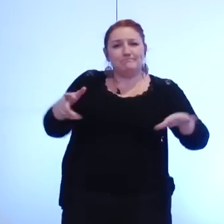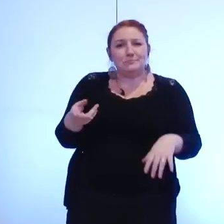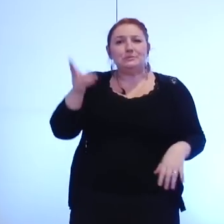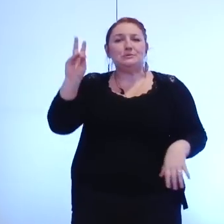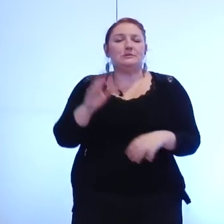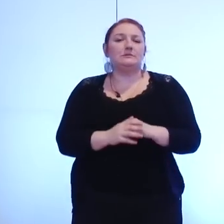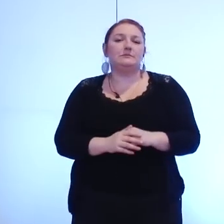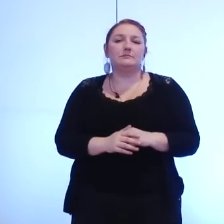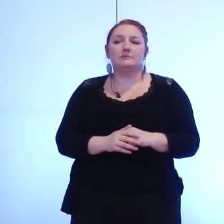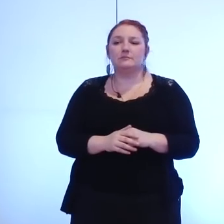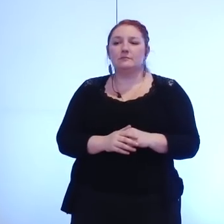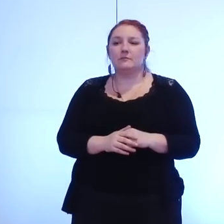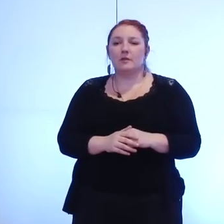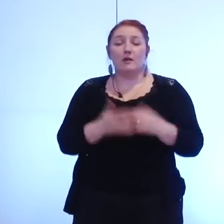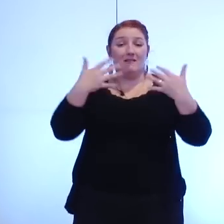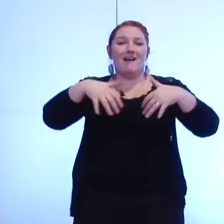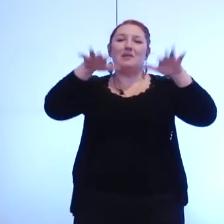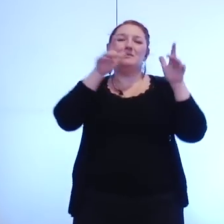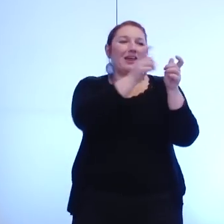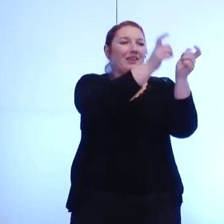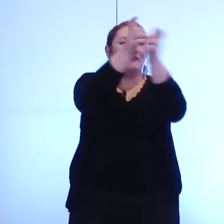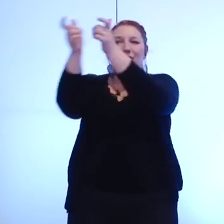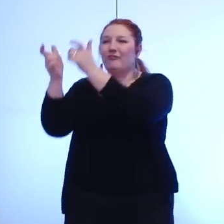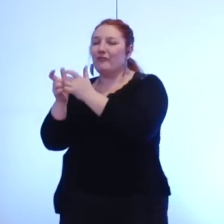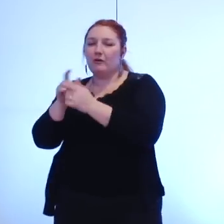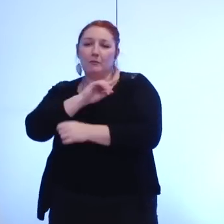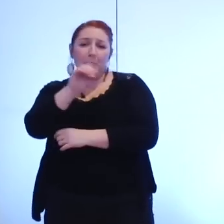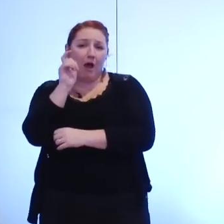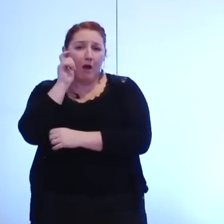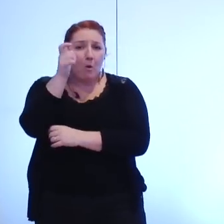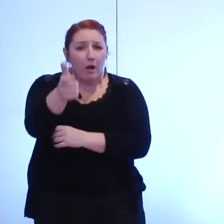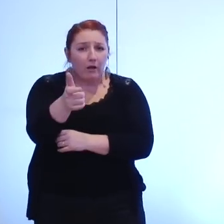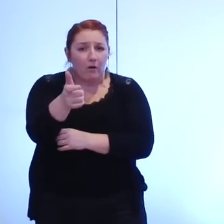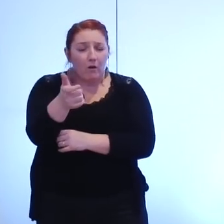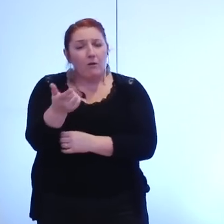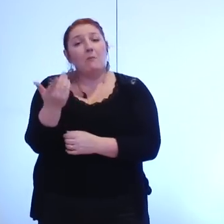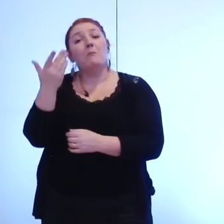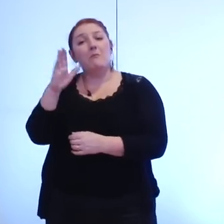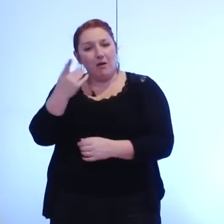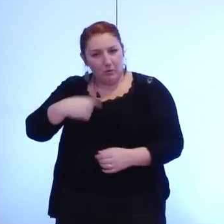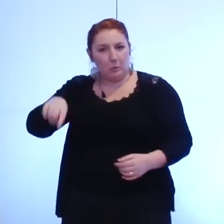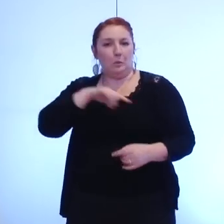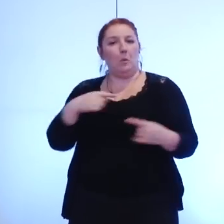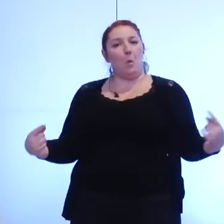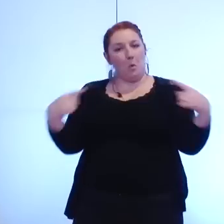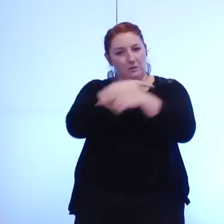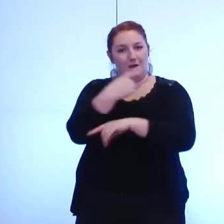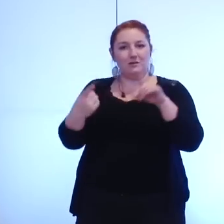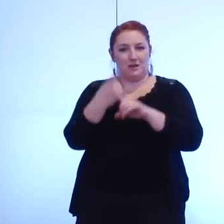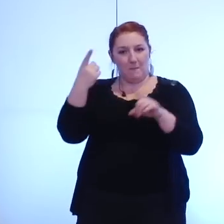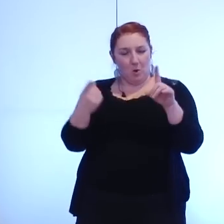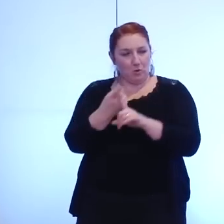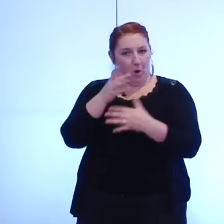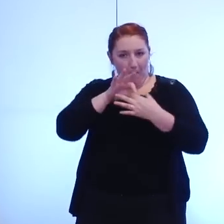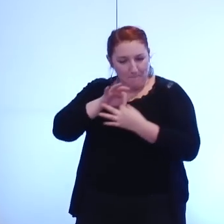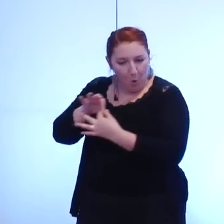administratives ne sont pas cohérentes que nous ne devons pas au contraire fabriquer ensemble ces espaces de coopération